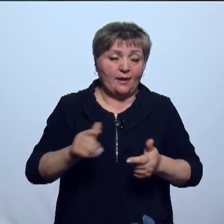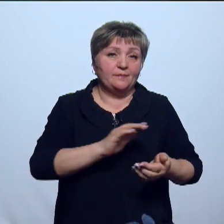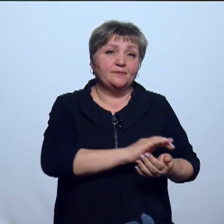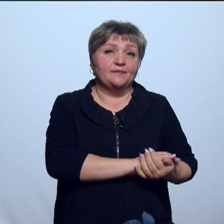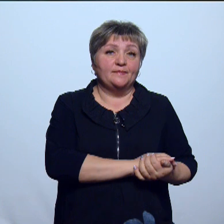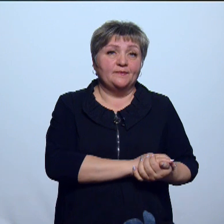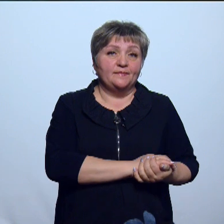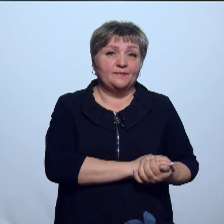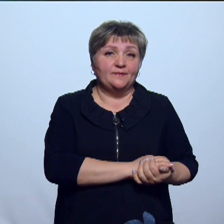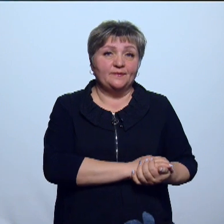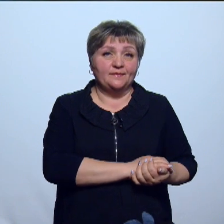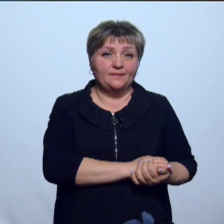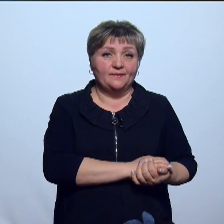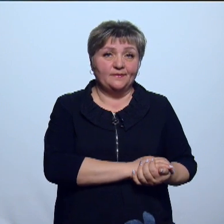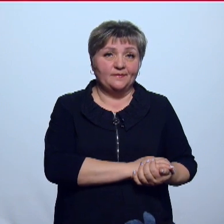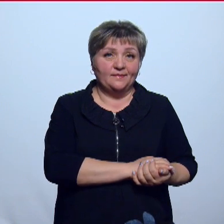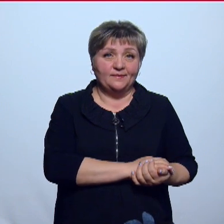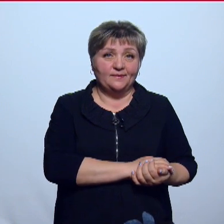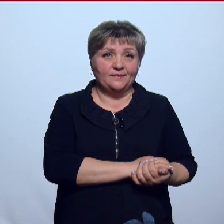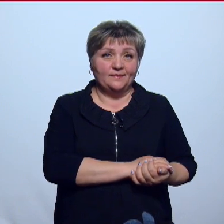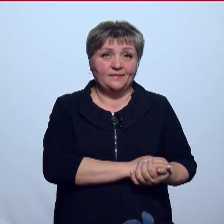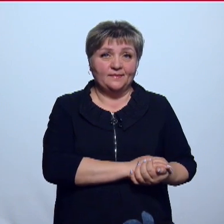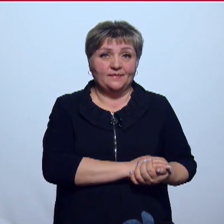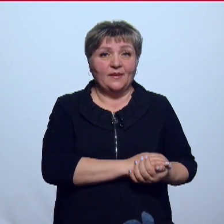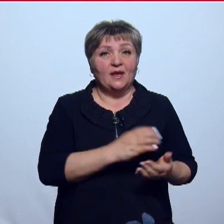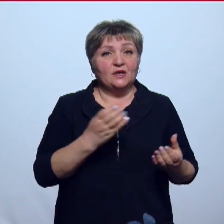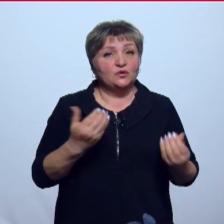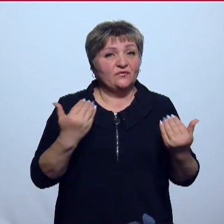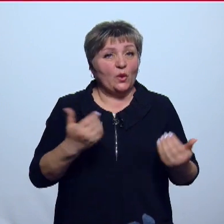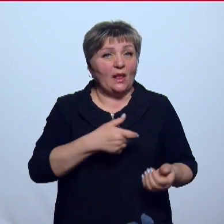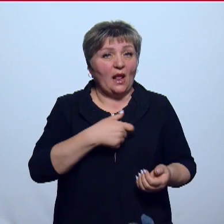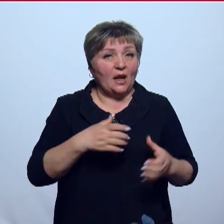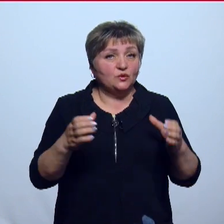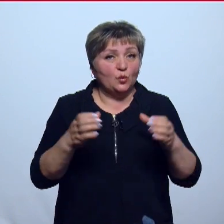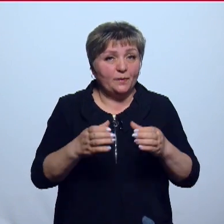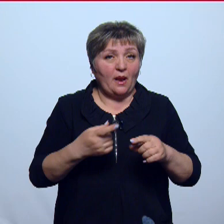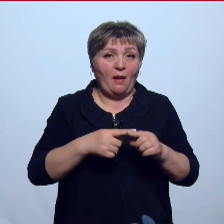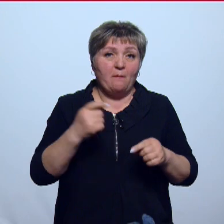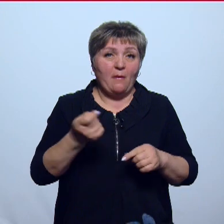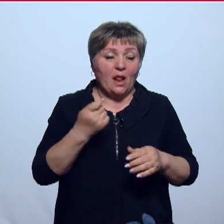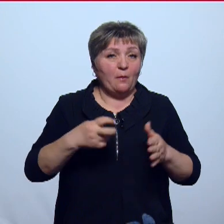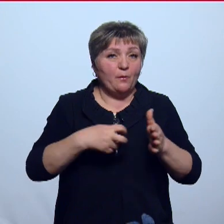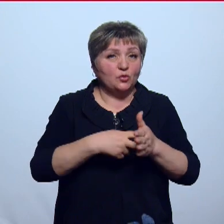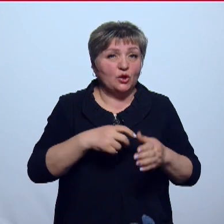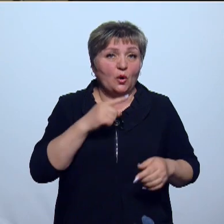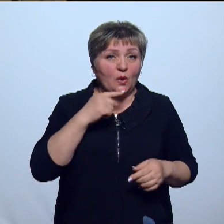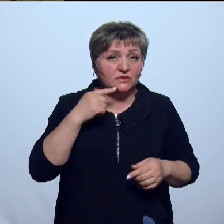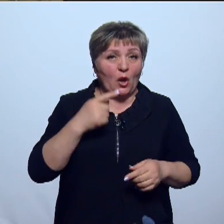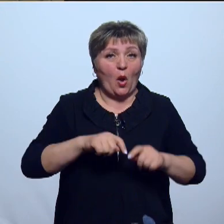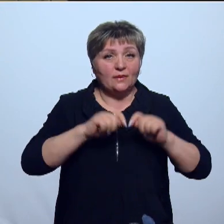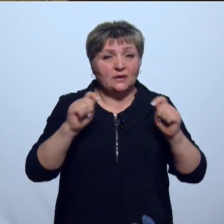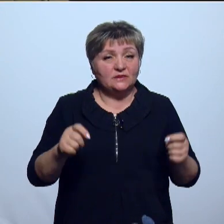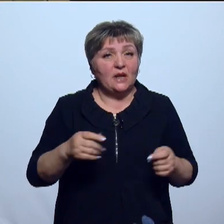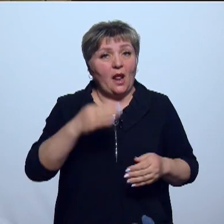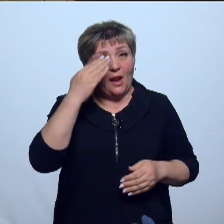Валикжанина, Илья Дериньяев. Новости. А еще сегодня делегация побывала в IT-центре Почты России. Он новый, открылся летом.